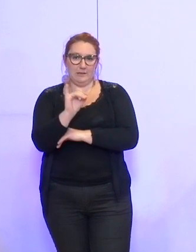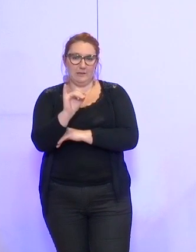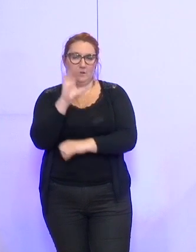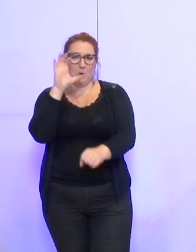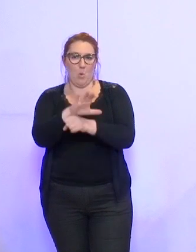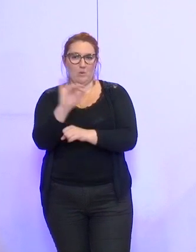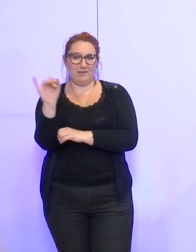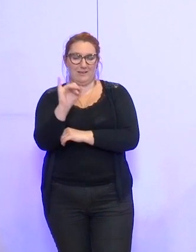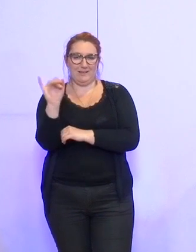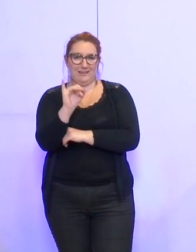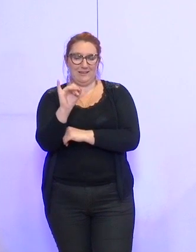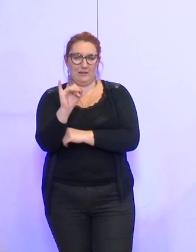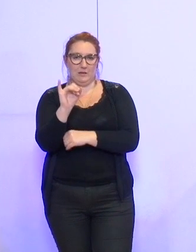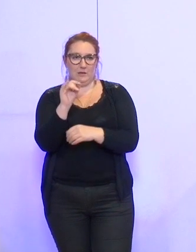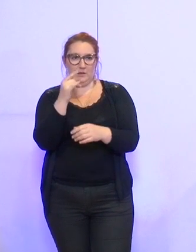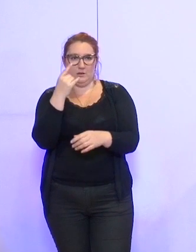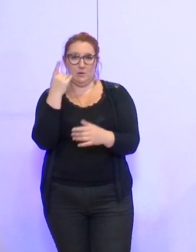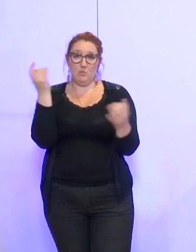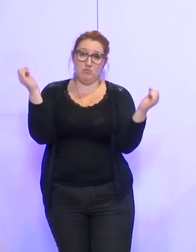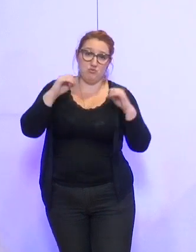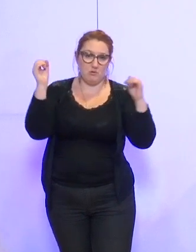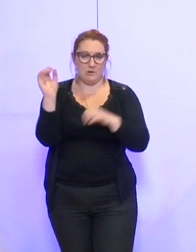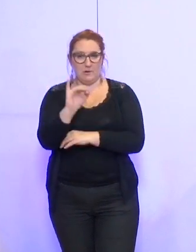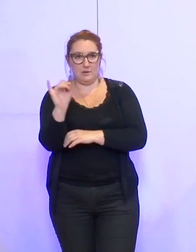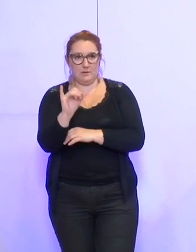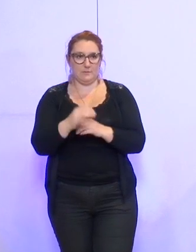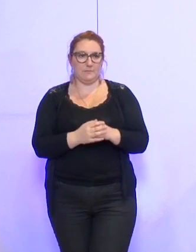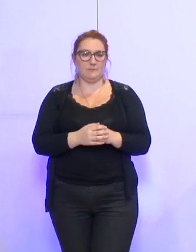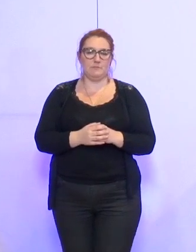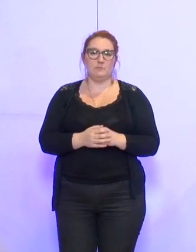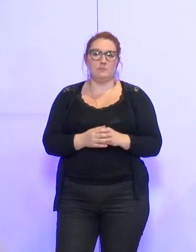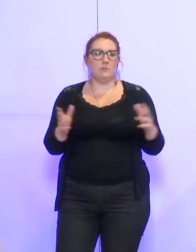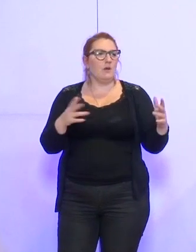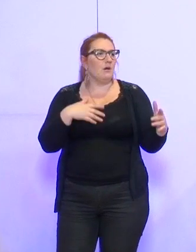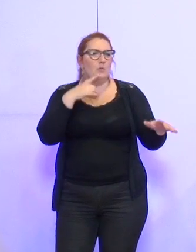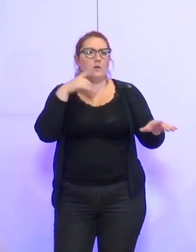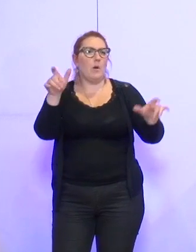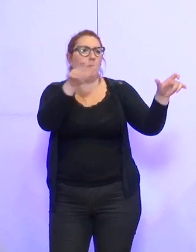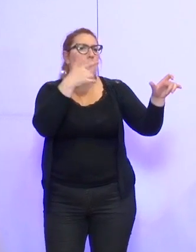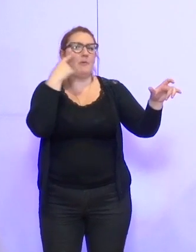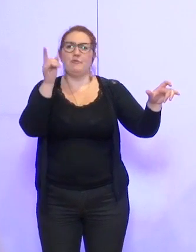Qui est contre ? Qui est pour ? Je n'ai pas enregistré tous les votes.